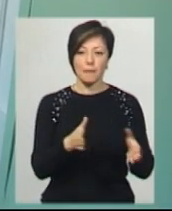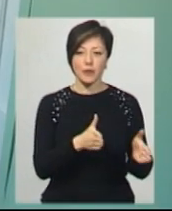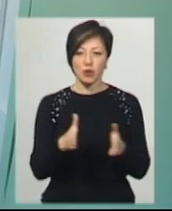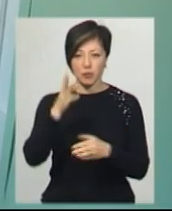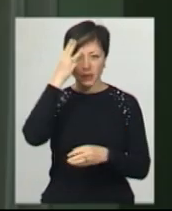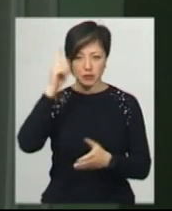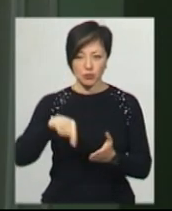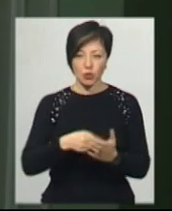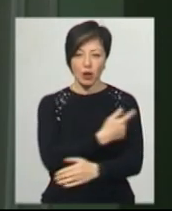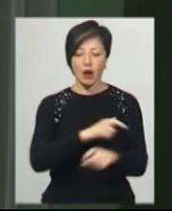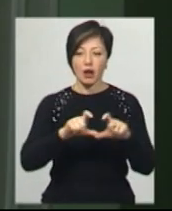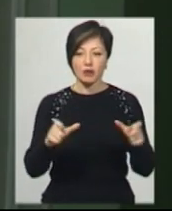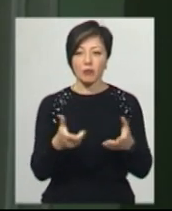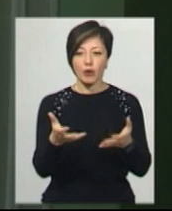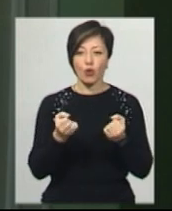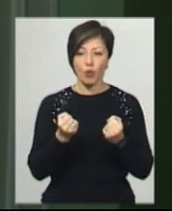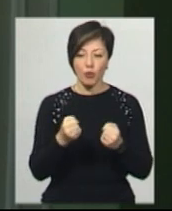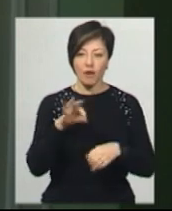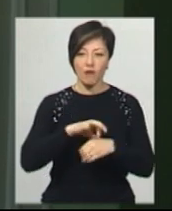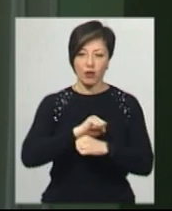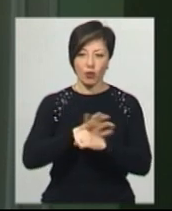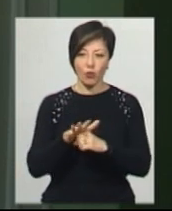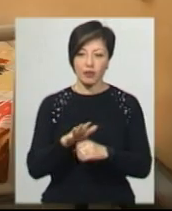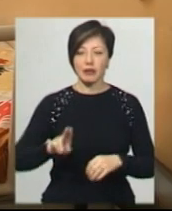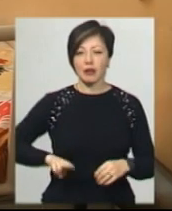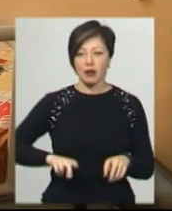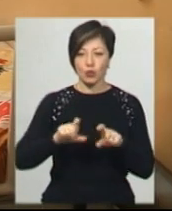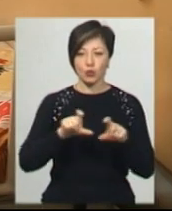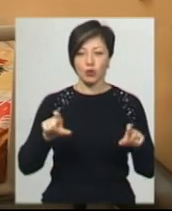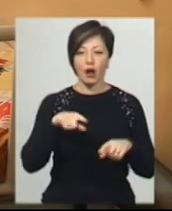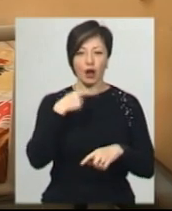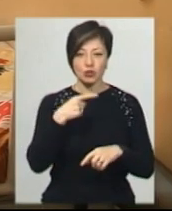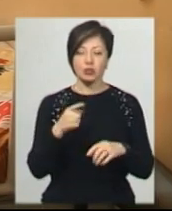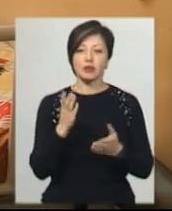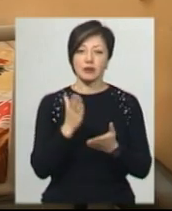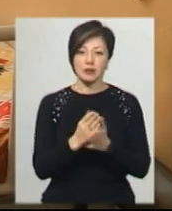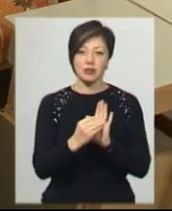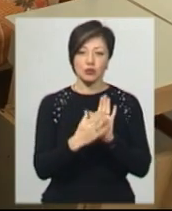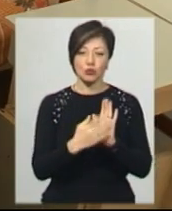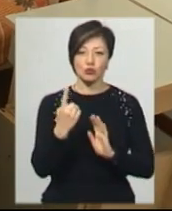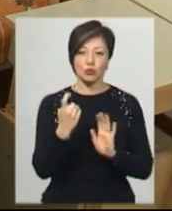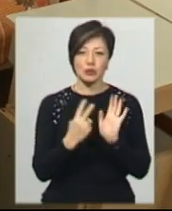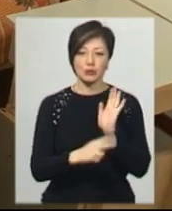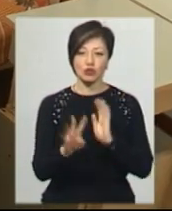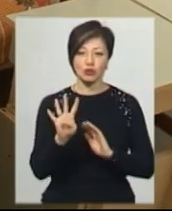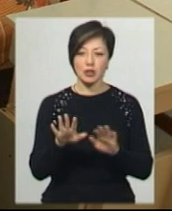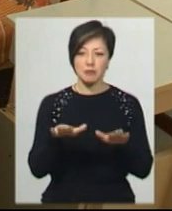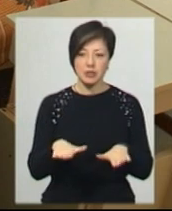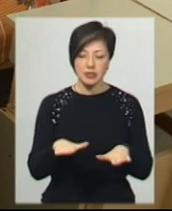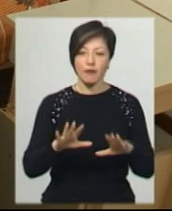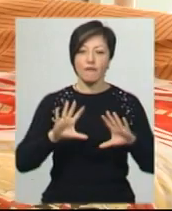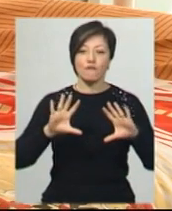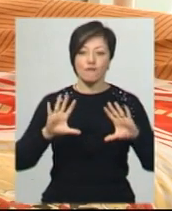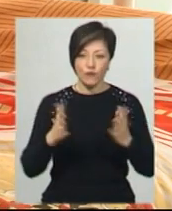Хмельницької міської лікарні до прийому хворих на ковід-19 її директор Валерій Гарбузюк. Каже, в закладі зареєстровано 174 місця на випадок,